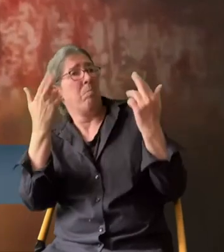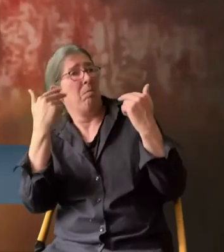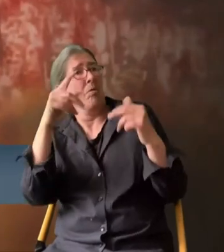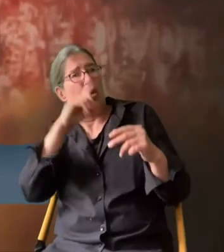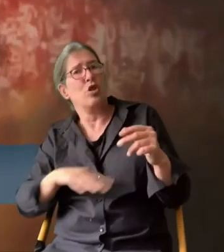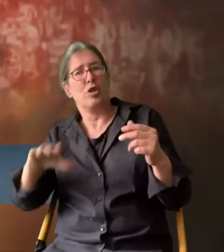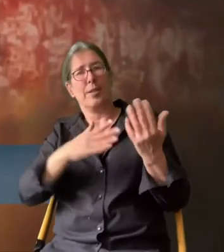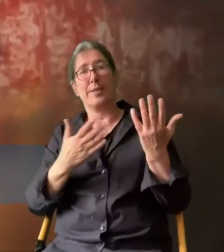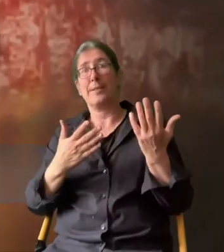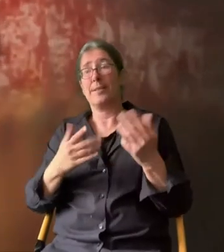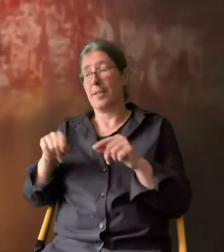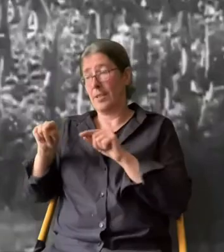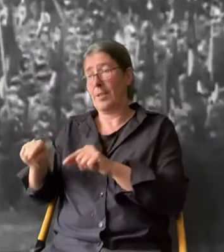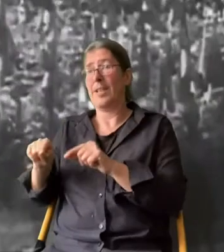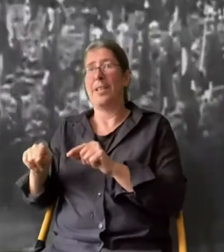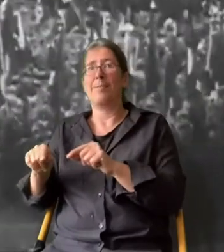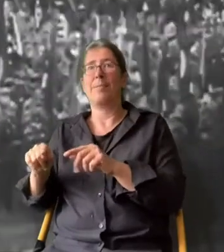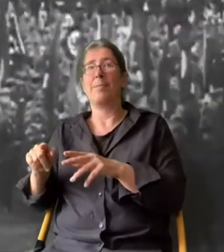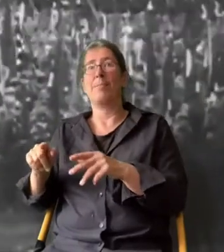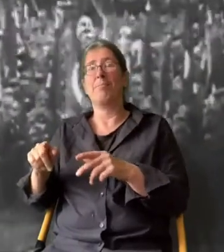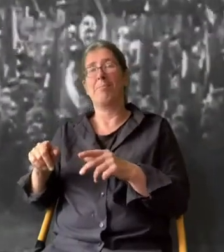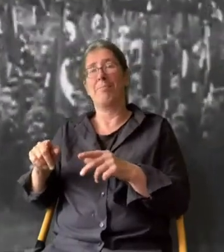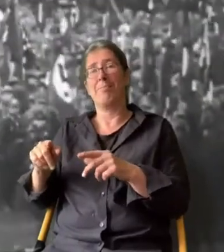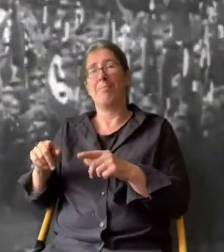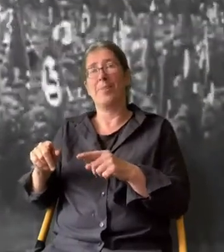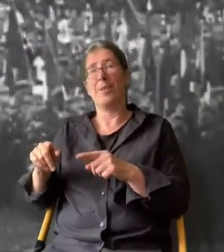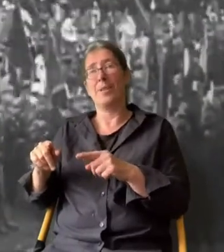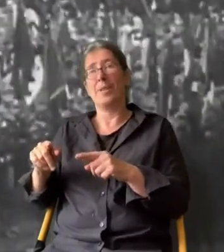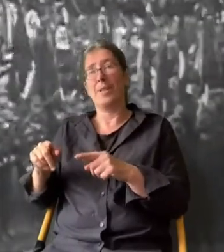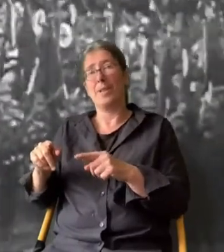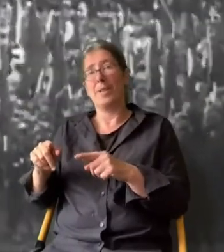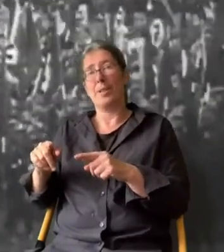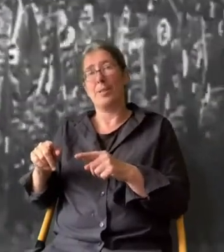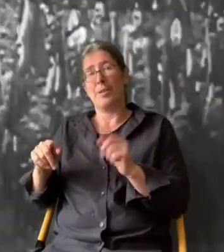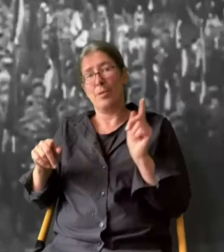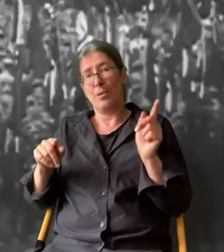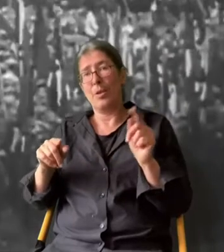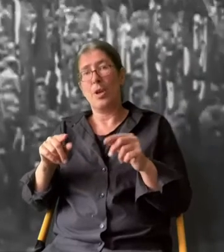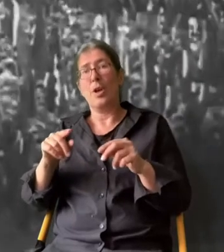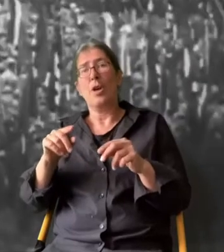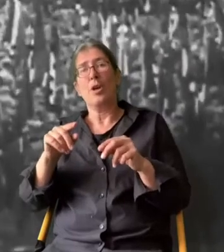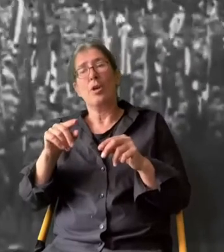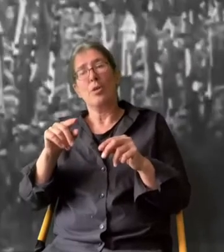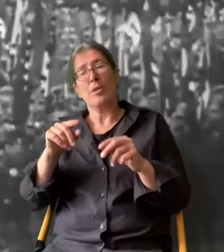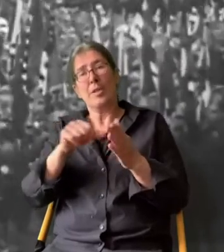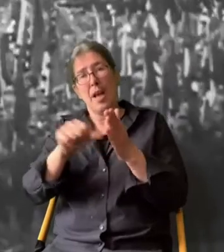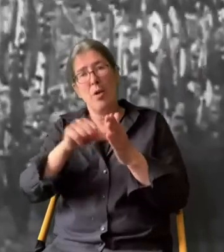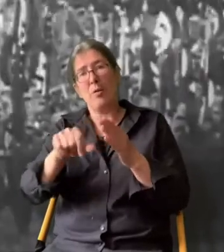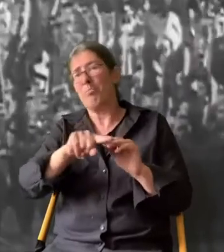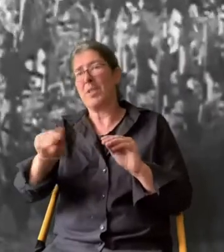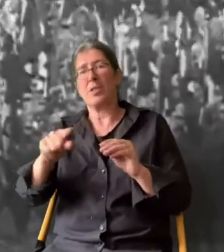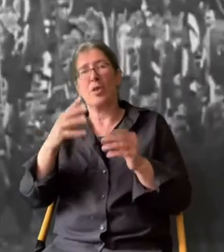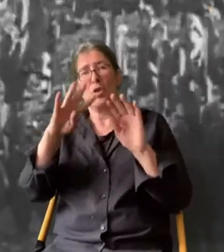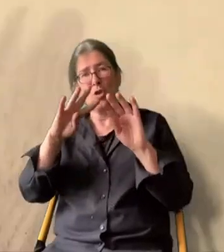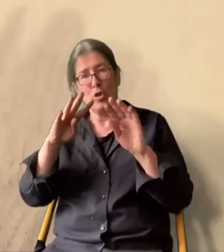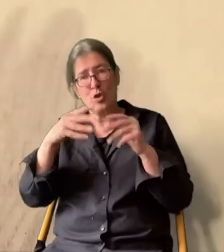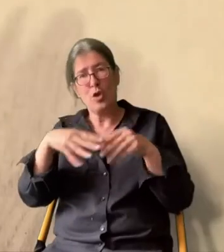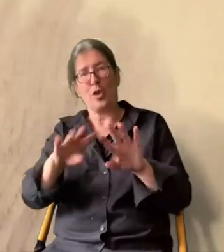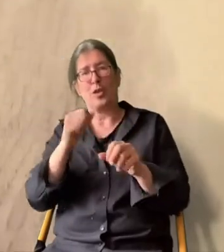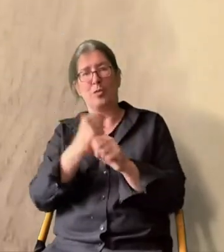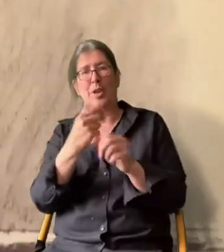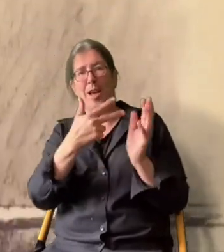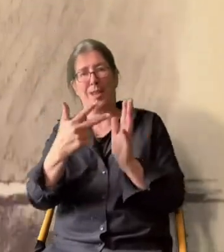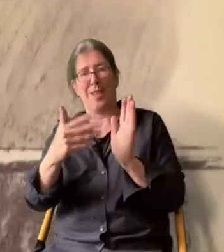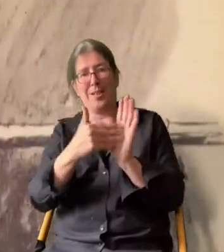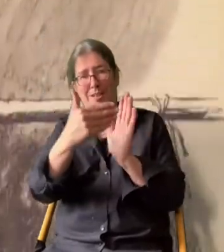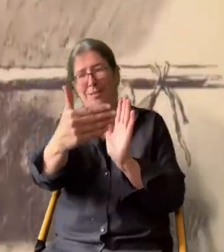alliierten Siegerwillen deuteten. Und sie hatten in der Tat populäre Parolen bekommen. Dadurch, dass die Zahlungen bis 1988 dauern sollten, konnte